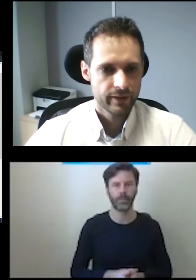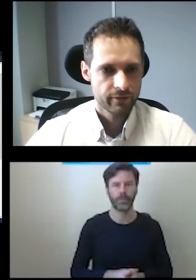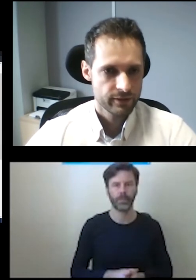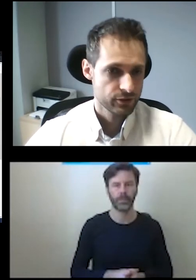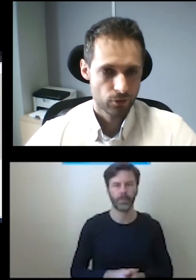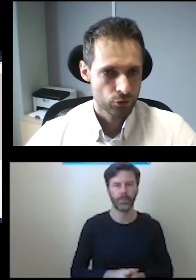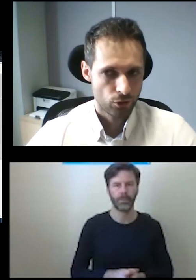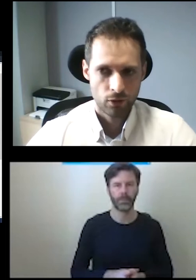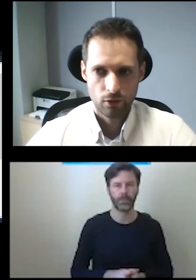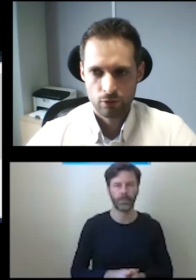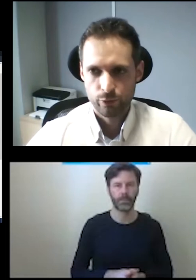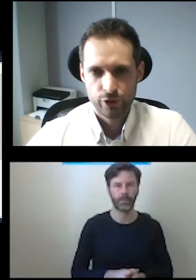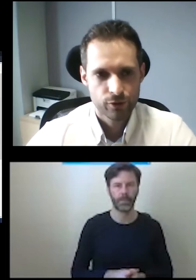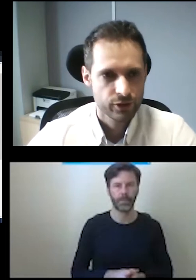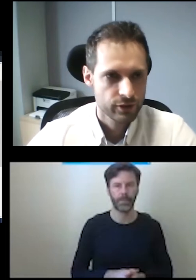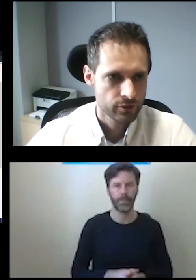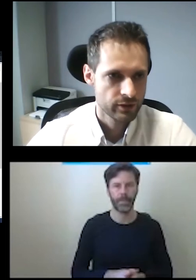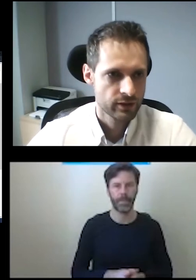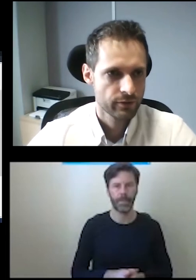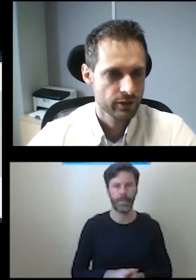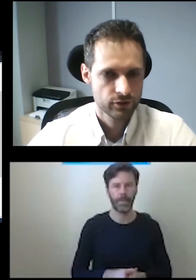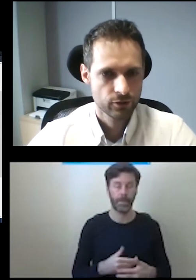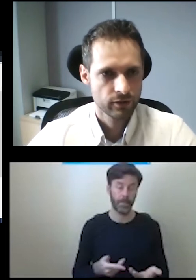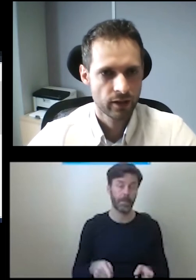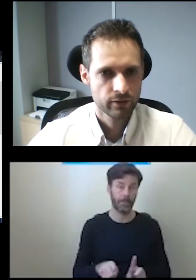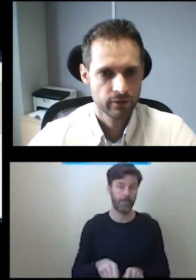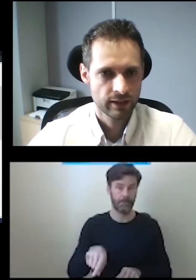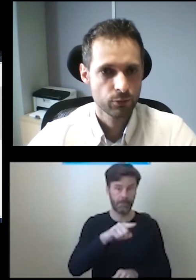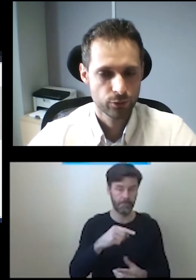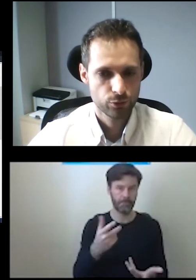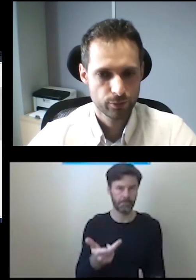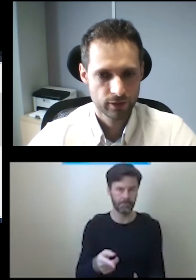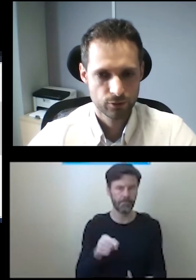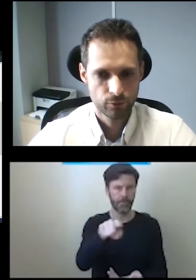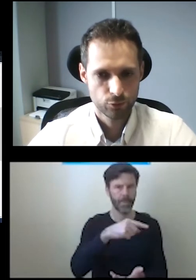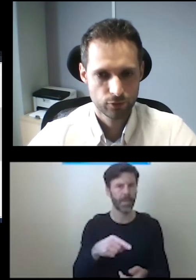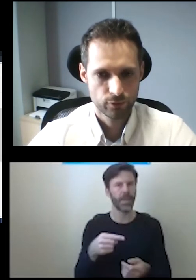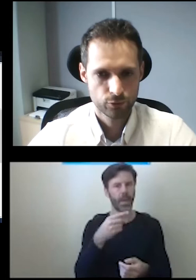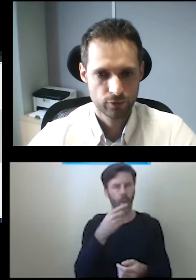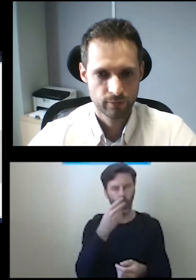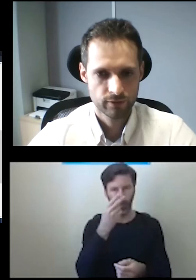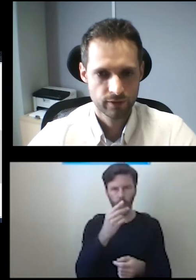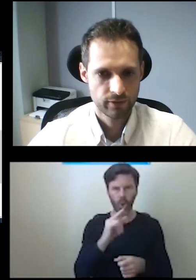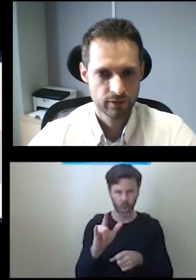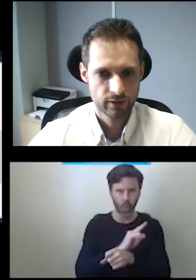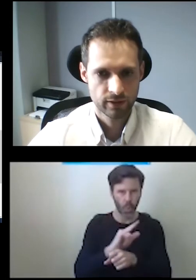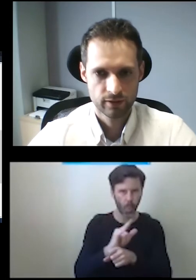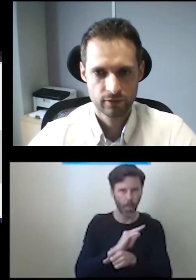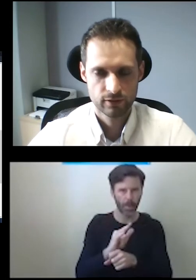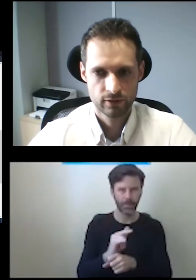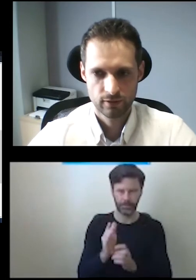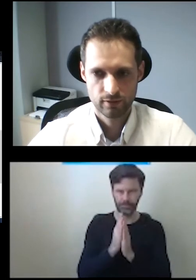Tak więc też odwołuję się do naszej strony internetowej, czyli strony kanału na YouTube. Jest tutaj mnóstwo, mnóstwo naprawdę wind